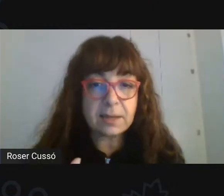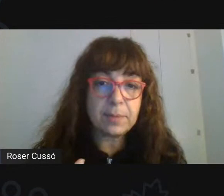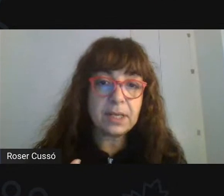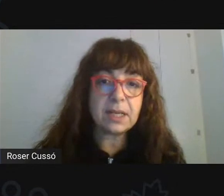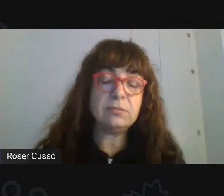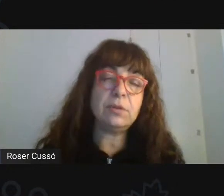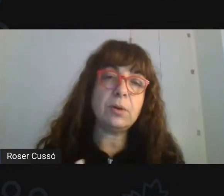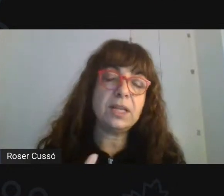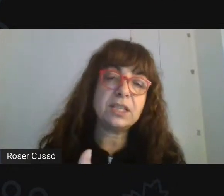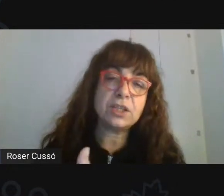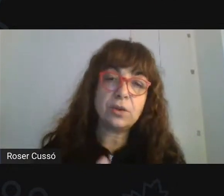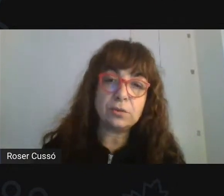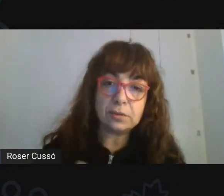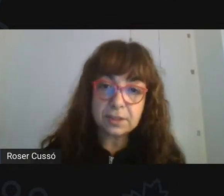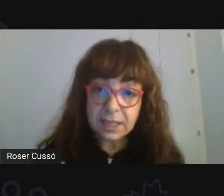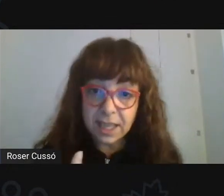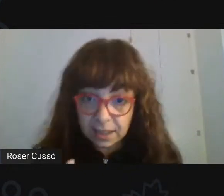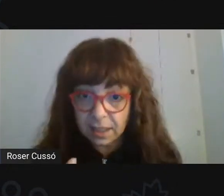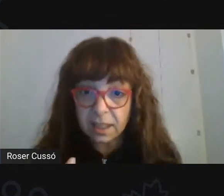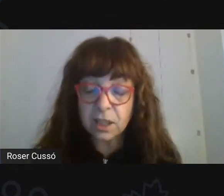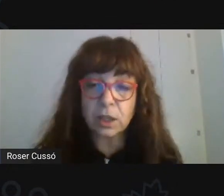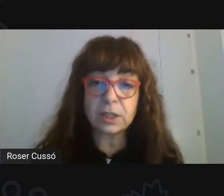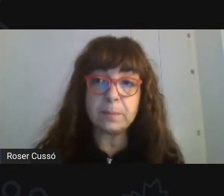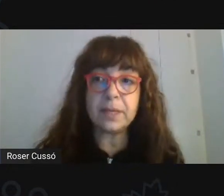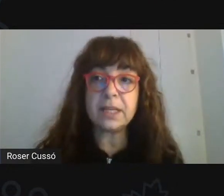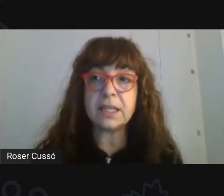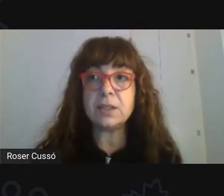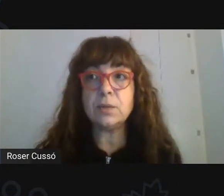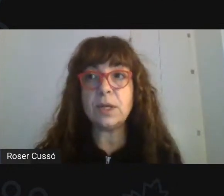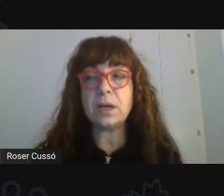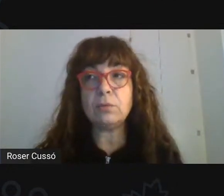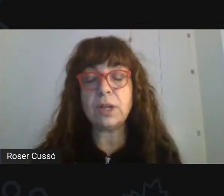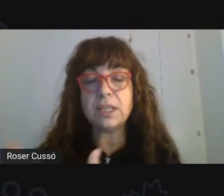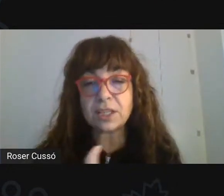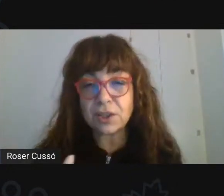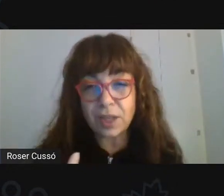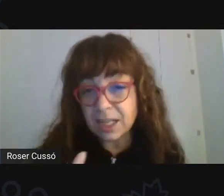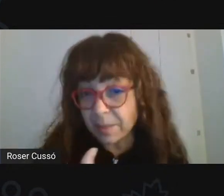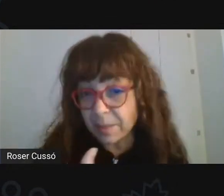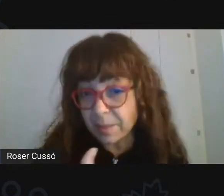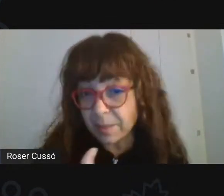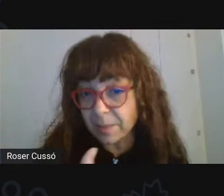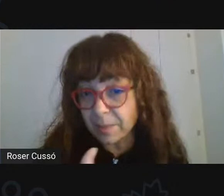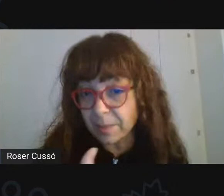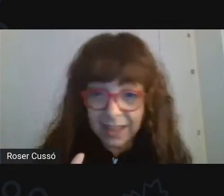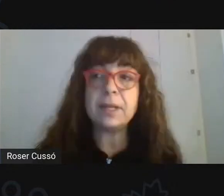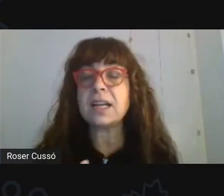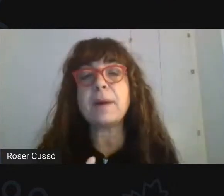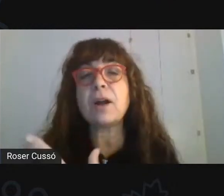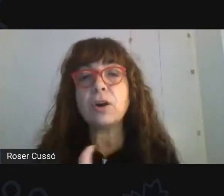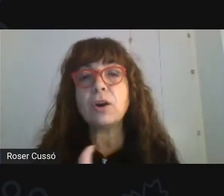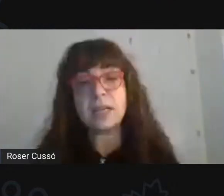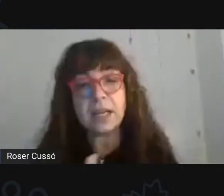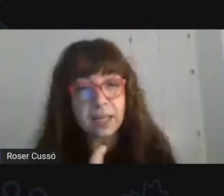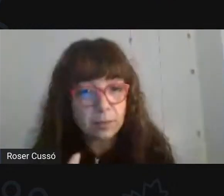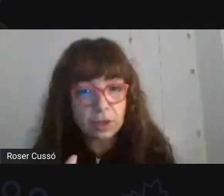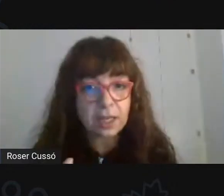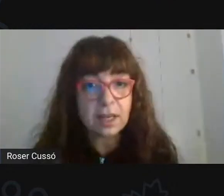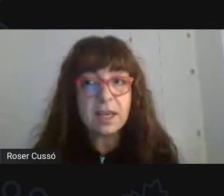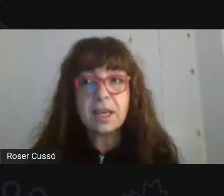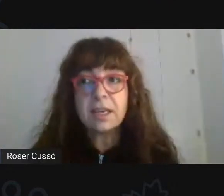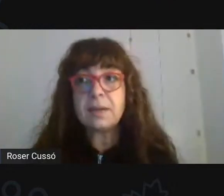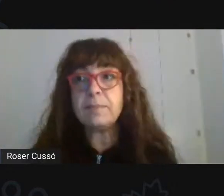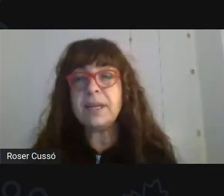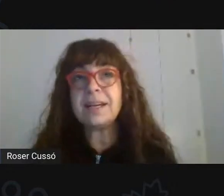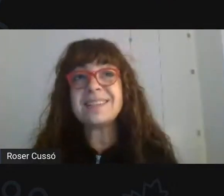aquestes línies impliquen una organització de centre, impliquen una organització de les matèries, implica arribar a acords amb